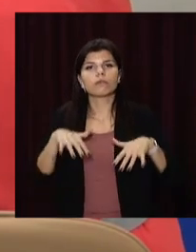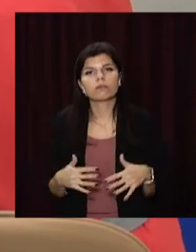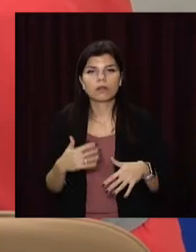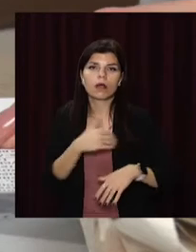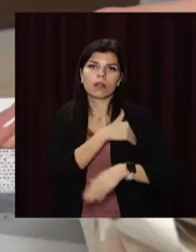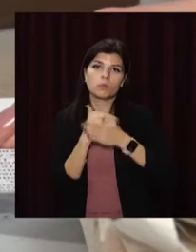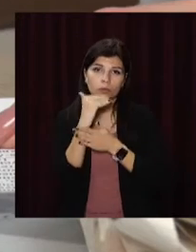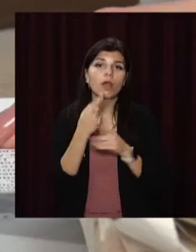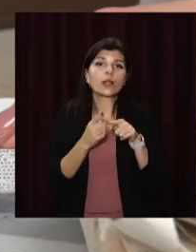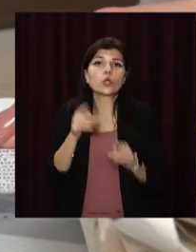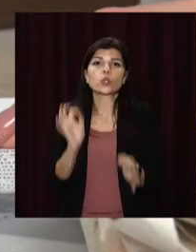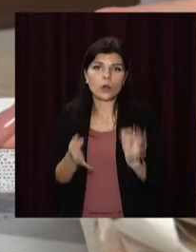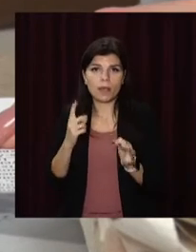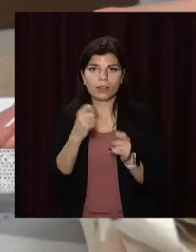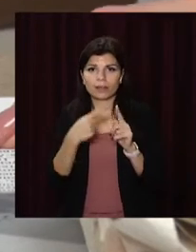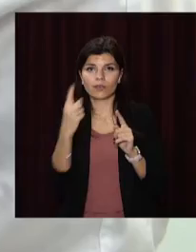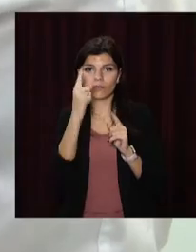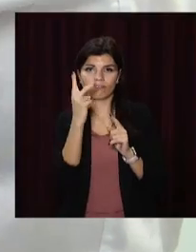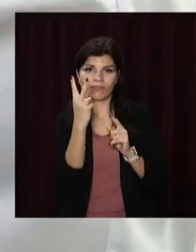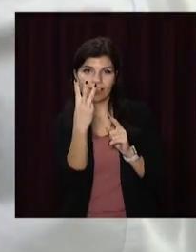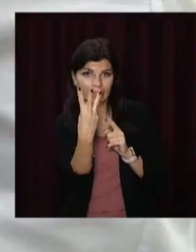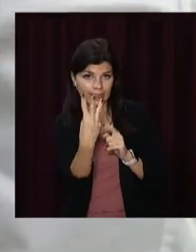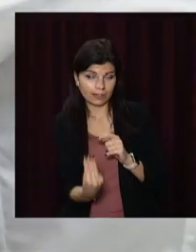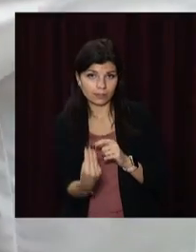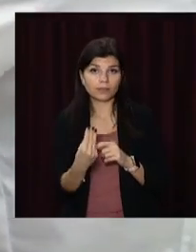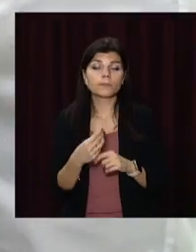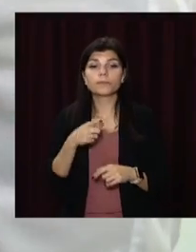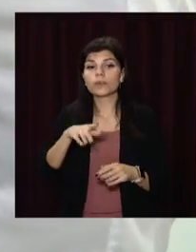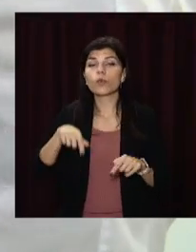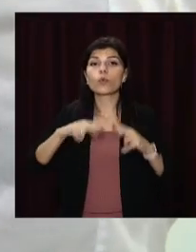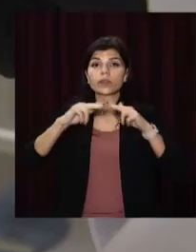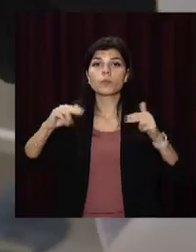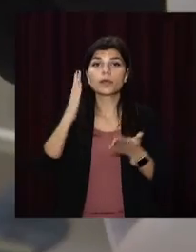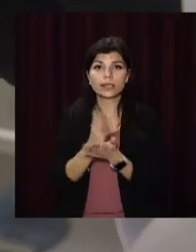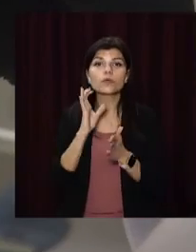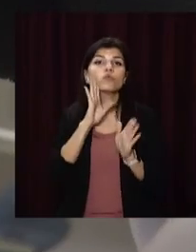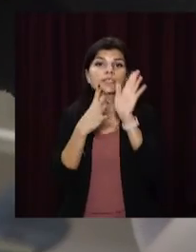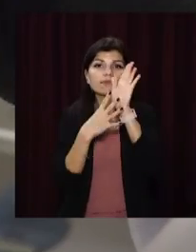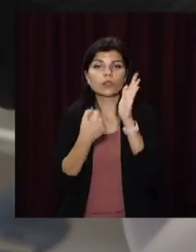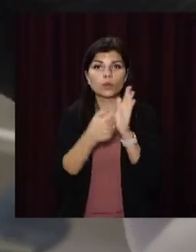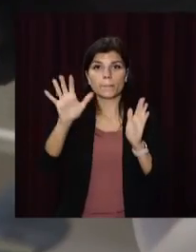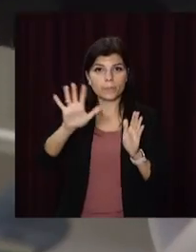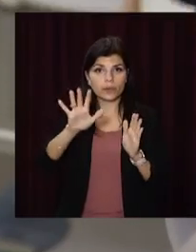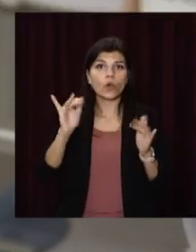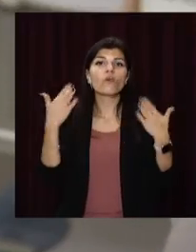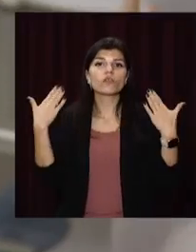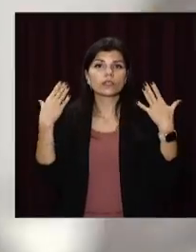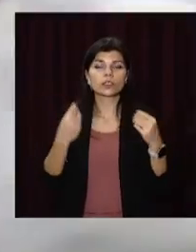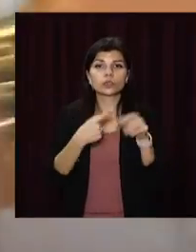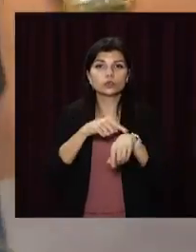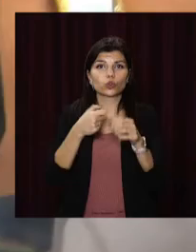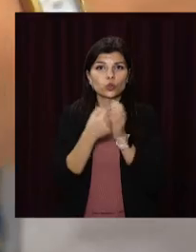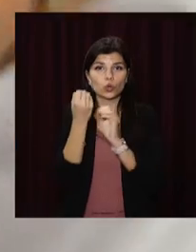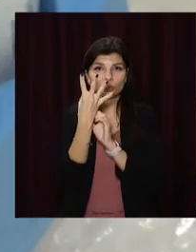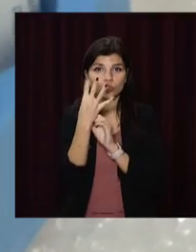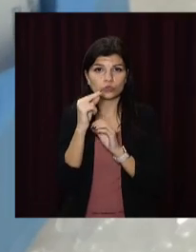вакцинуватися від ковід-19 можна у 12 центрах. Вони працюють у будні з 9 до 17, у вихідні – до 14.